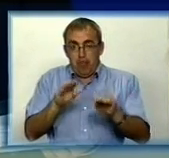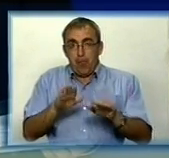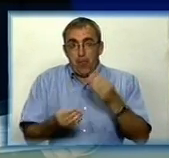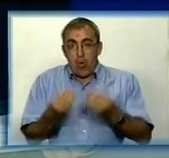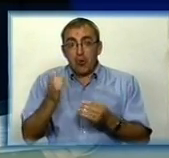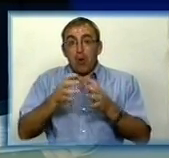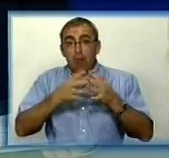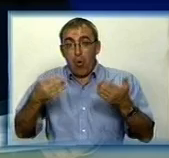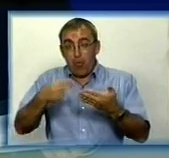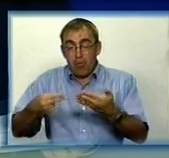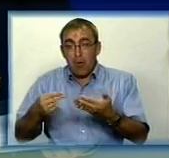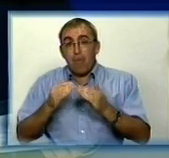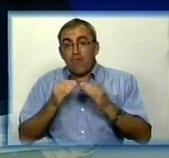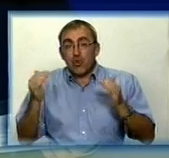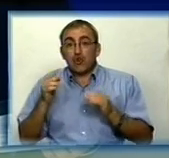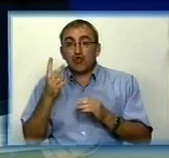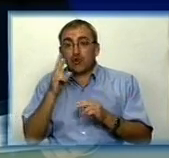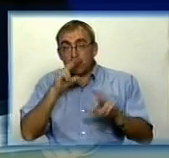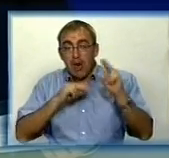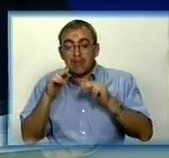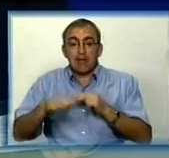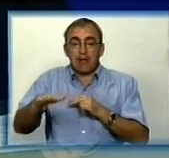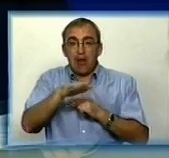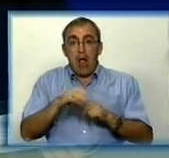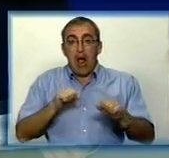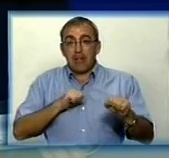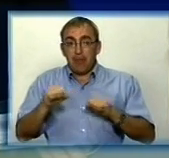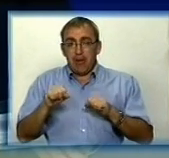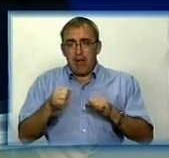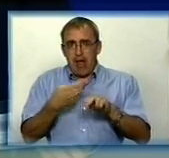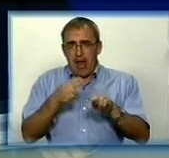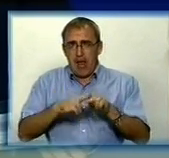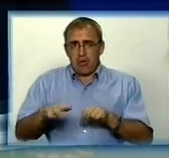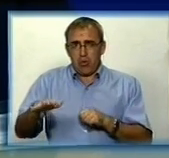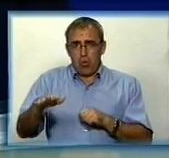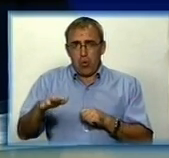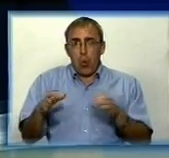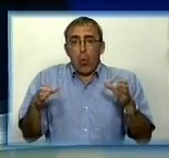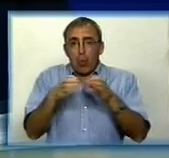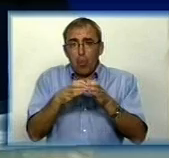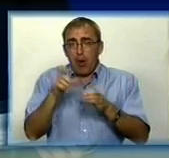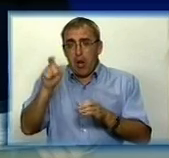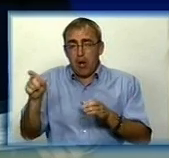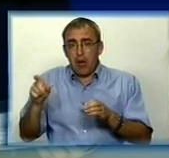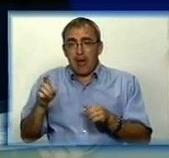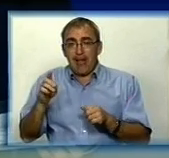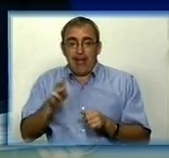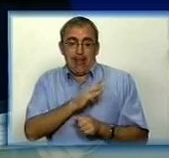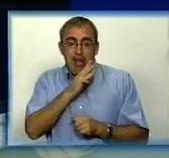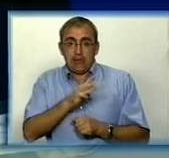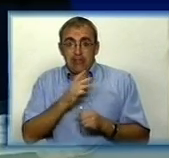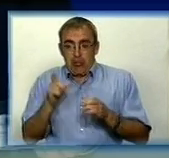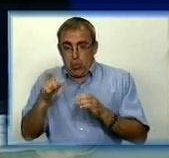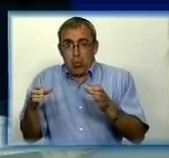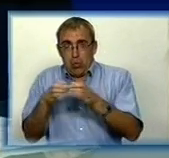буде підписів, тим більше шанс цей території, цей групи людей іниціативні получить цю